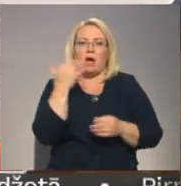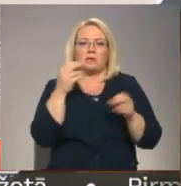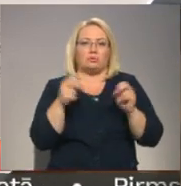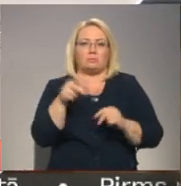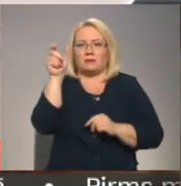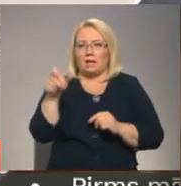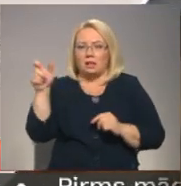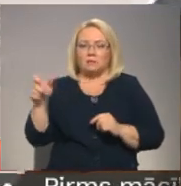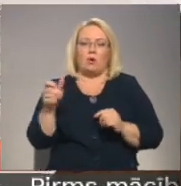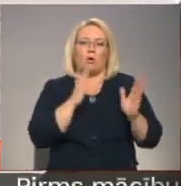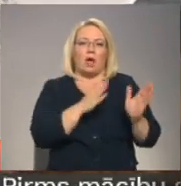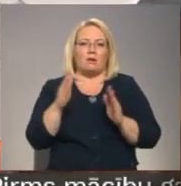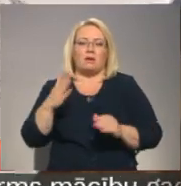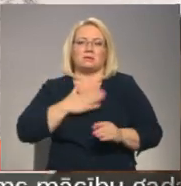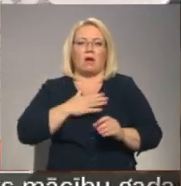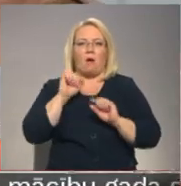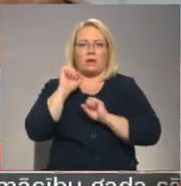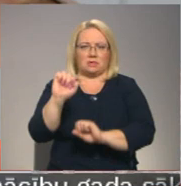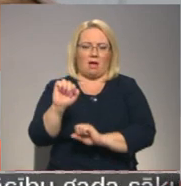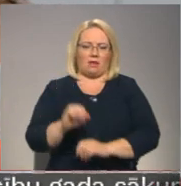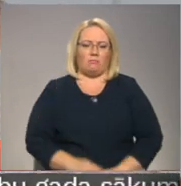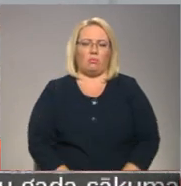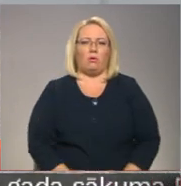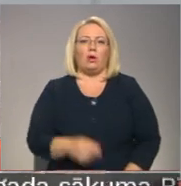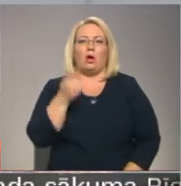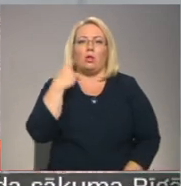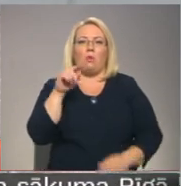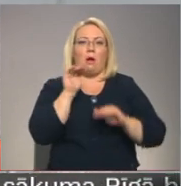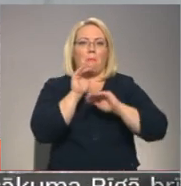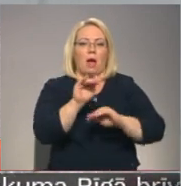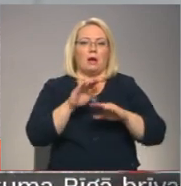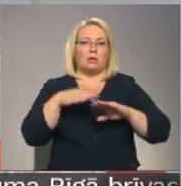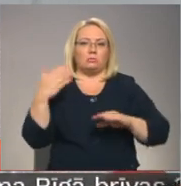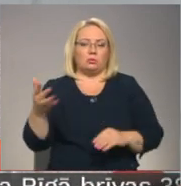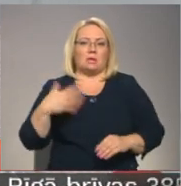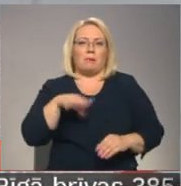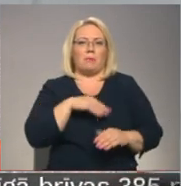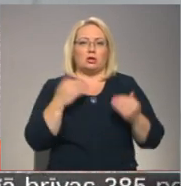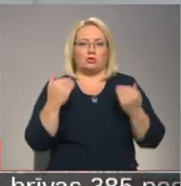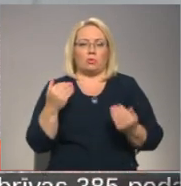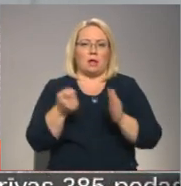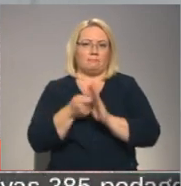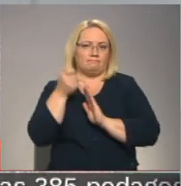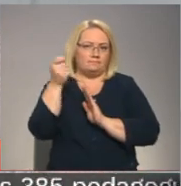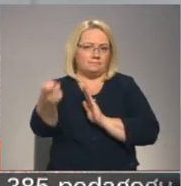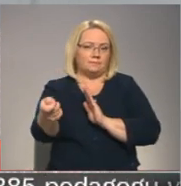speciālistiem un gatavo savu aizstāvību. No bankas puses mēs šodien iesniedzam